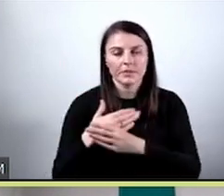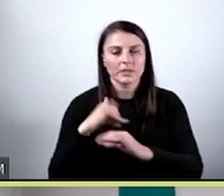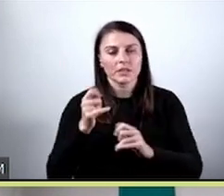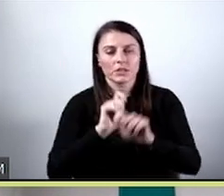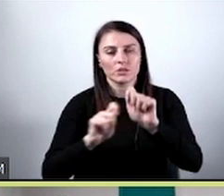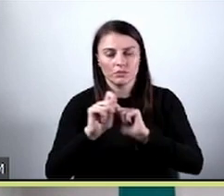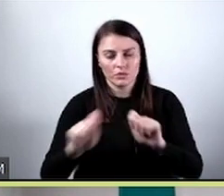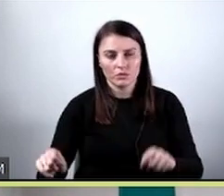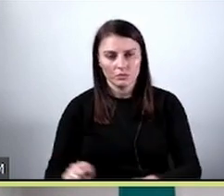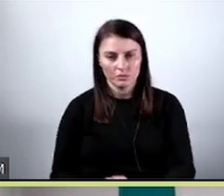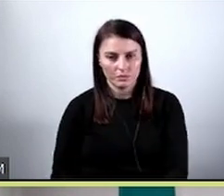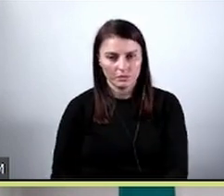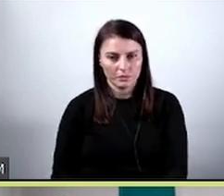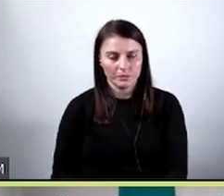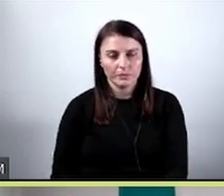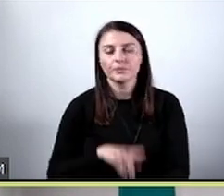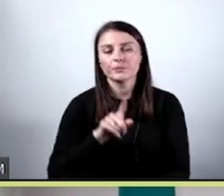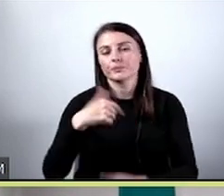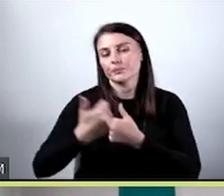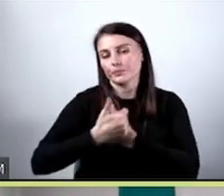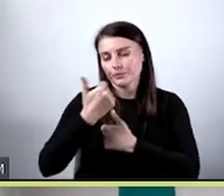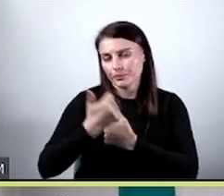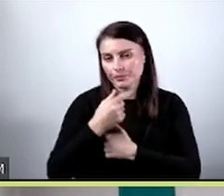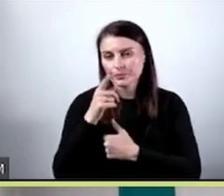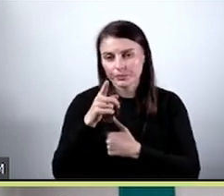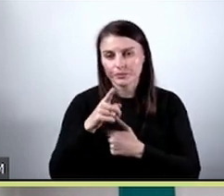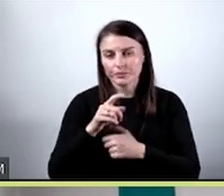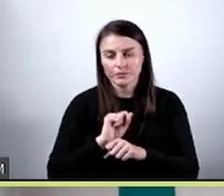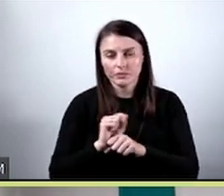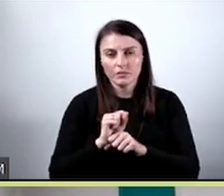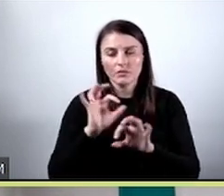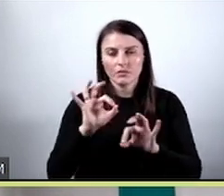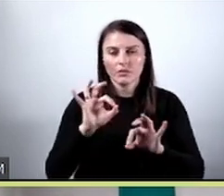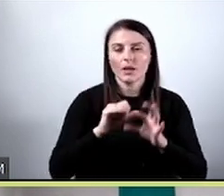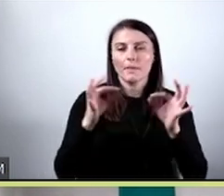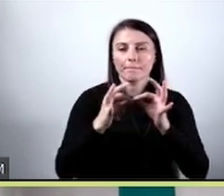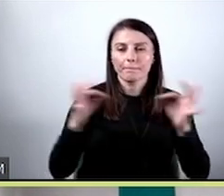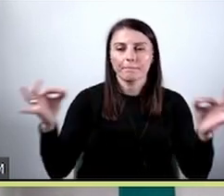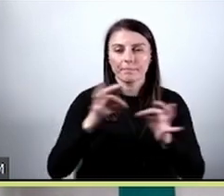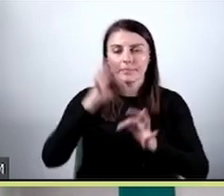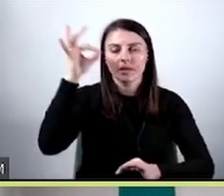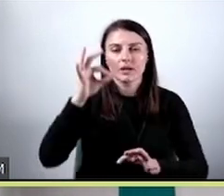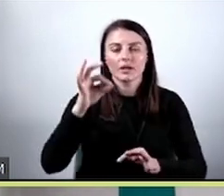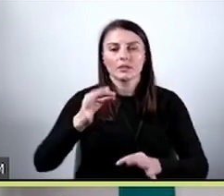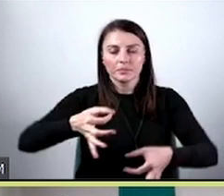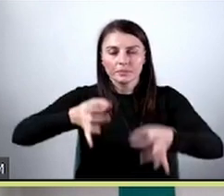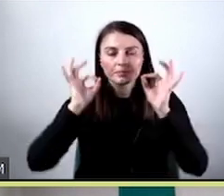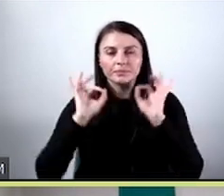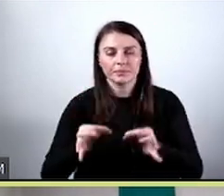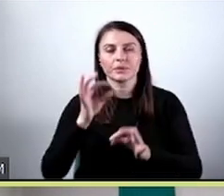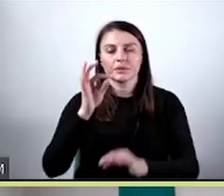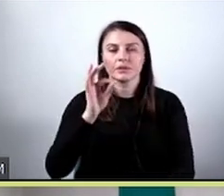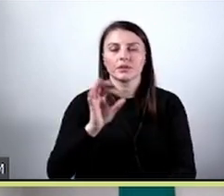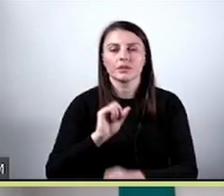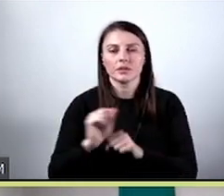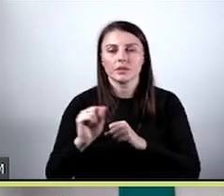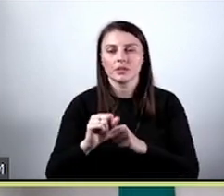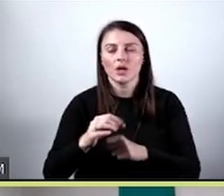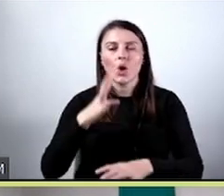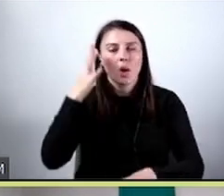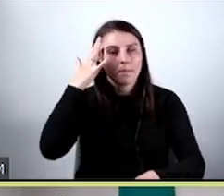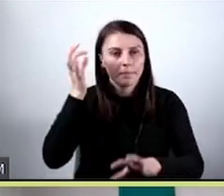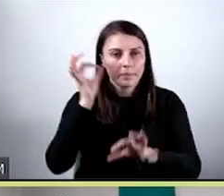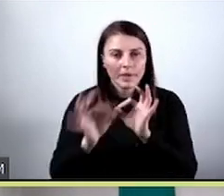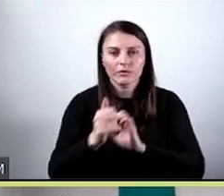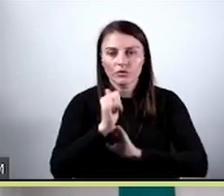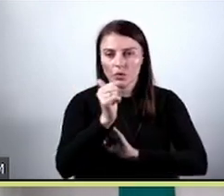I w związku z tym, poza taką może najbardziej popularną miarą, jaką jest trawność, czyli liczba poprawnień sklasyfikowanych przypadków